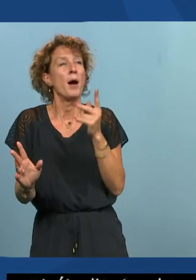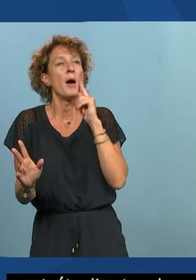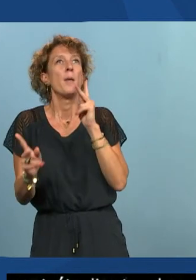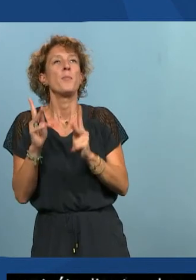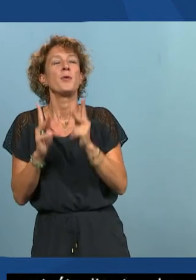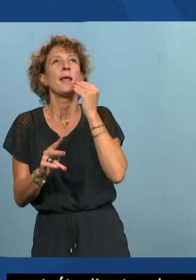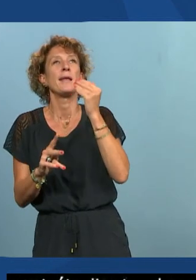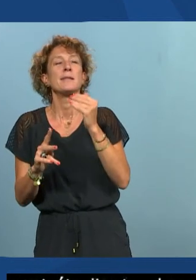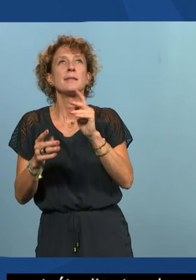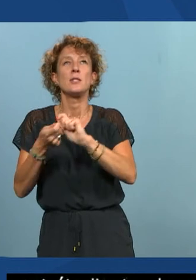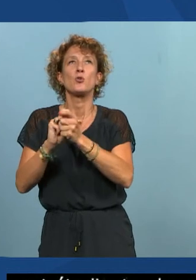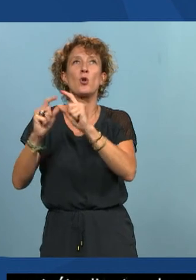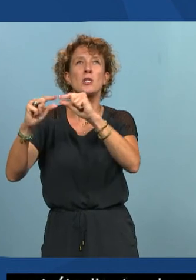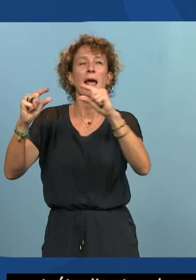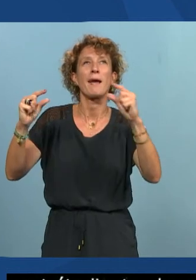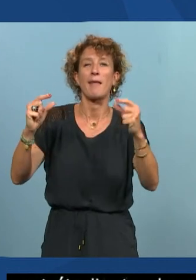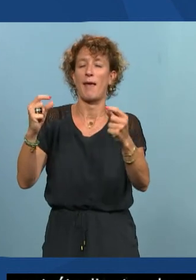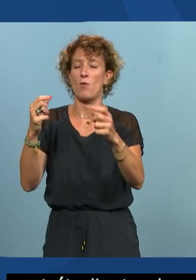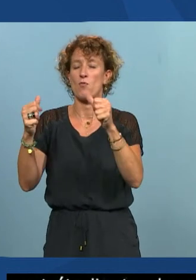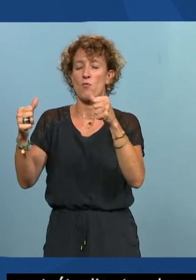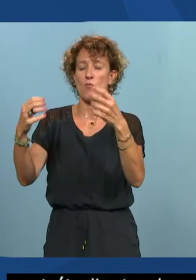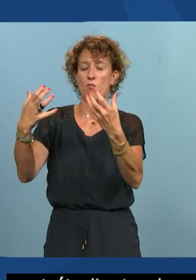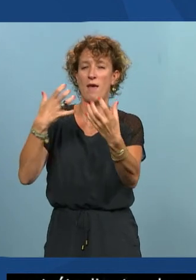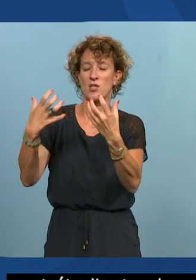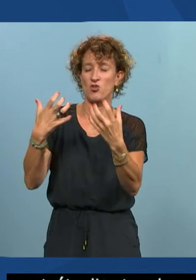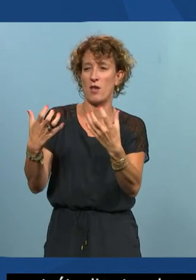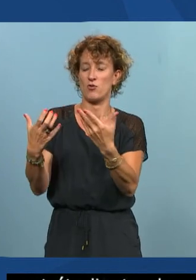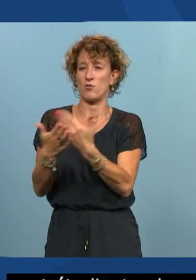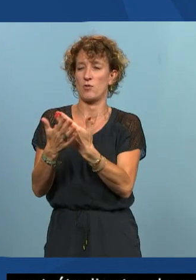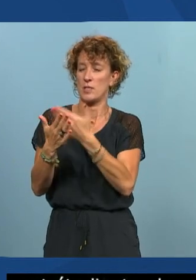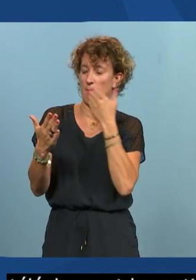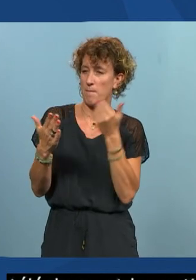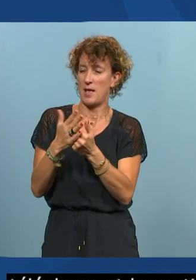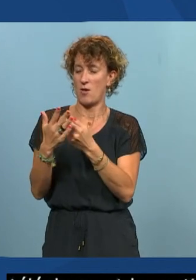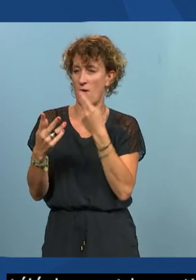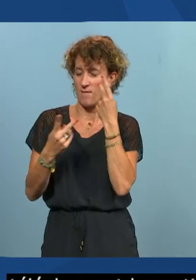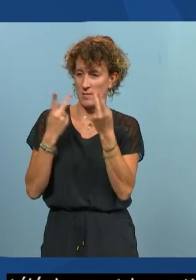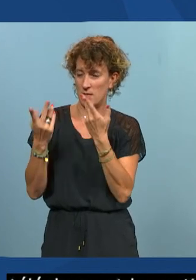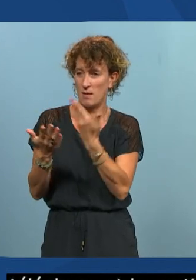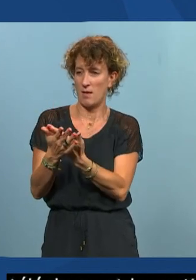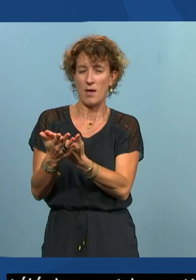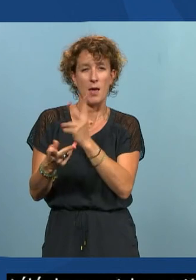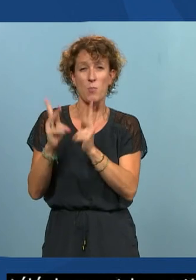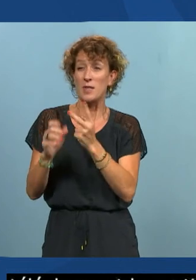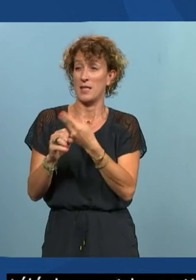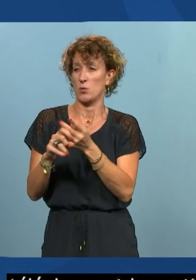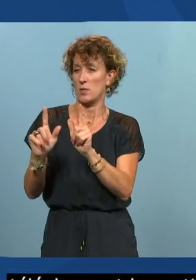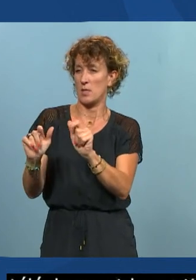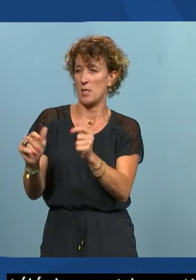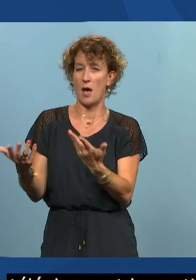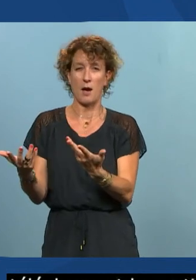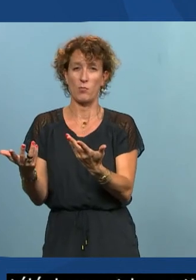changeant des polices de caractère en jouant avec l'affichage ça améliorait leur lisibilité et que peut-être des outils existaient pour effectivement